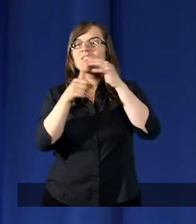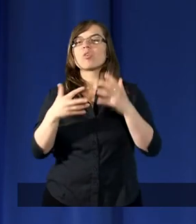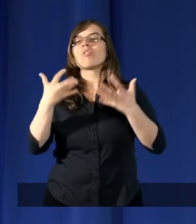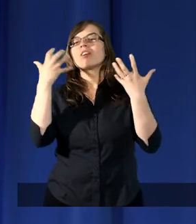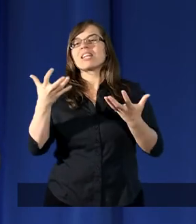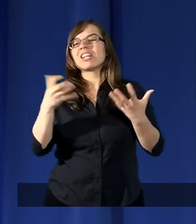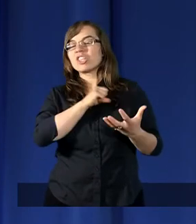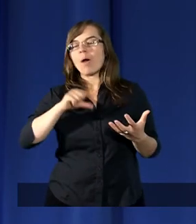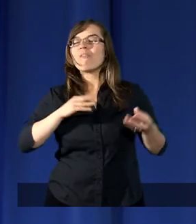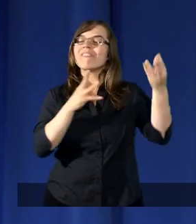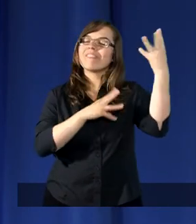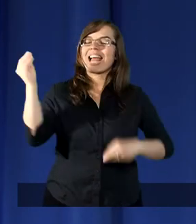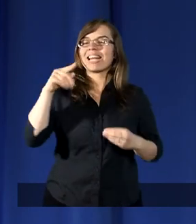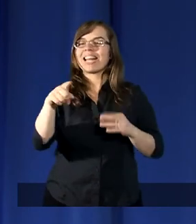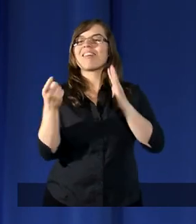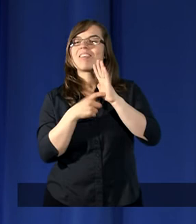więcej wymaga.